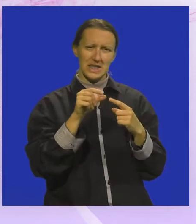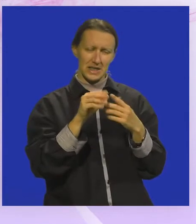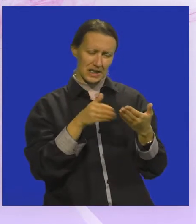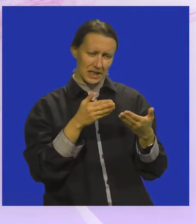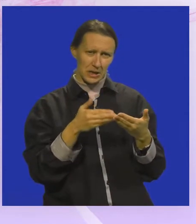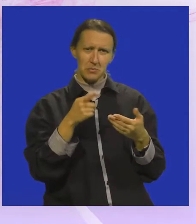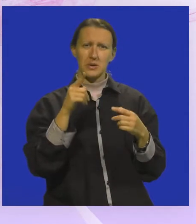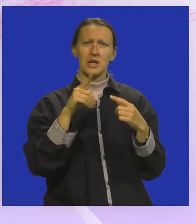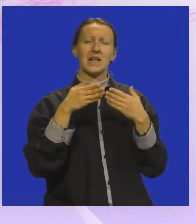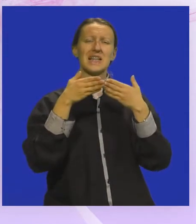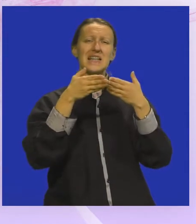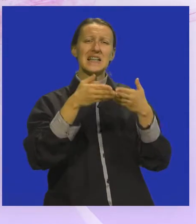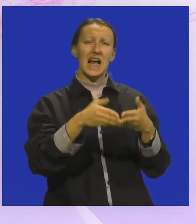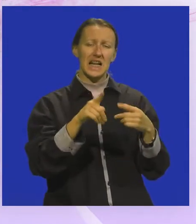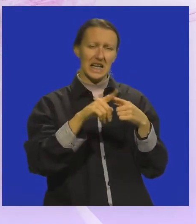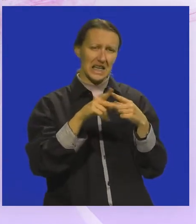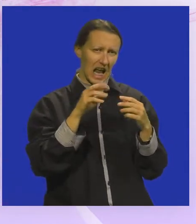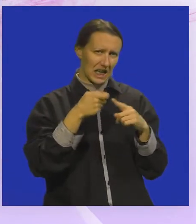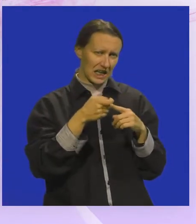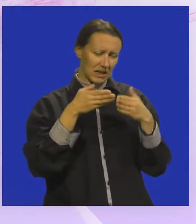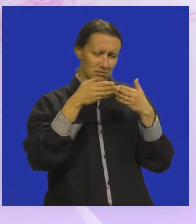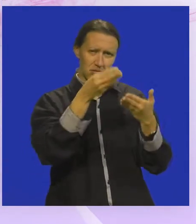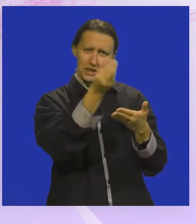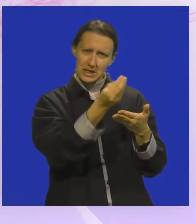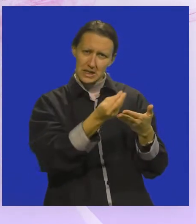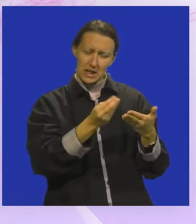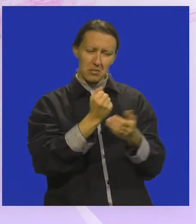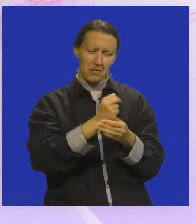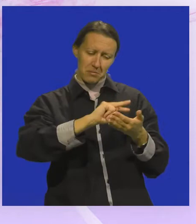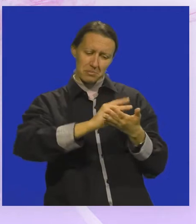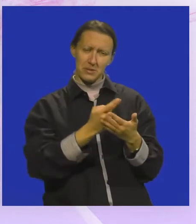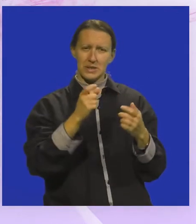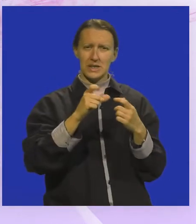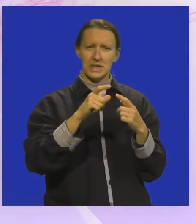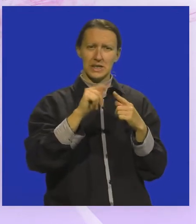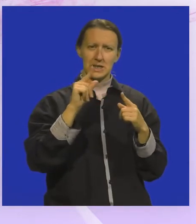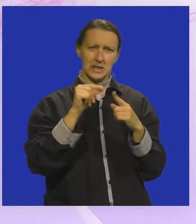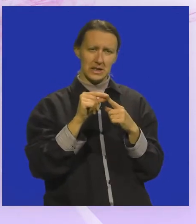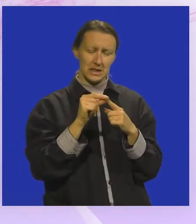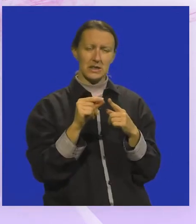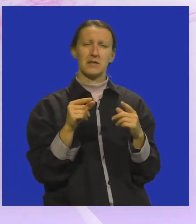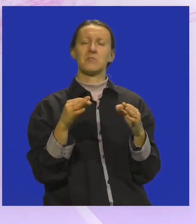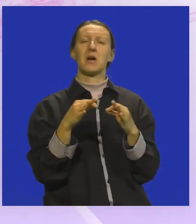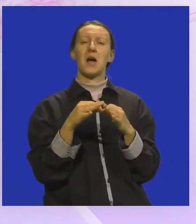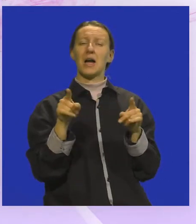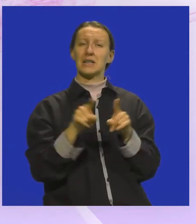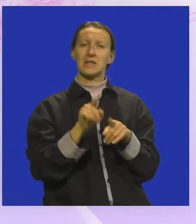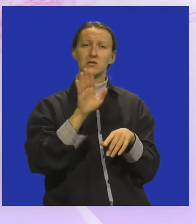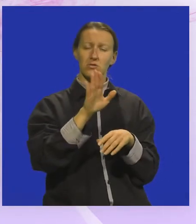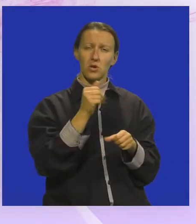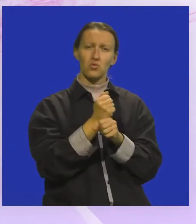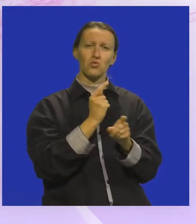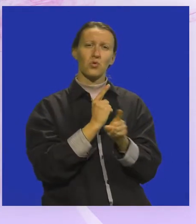priču Titanic je osliko, znači pretvorio u Strip, a isto tako